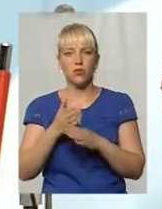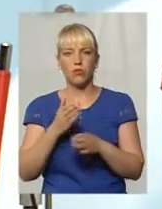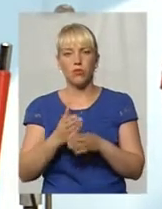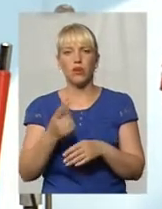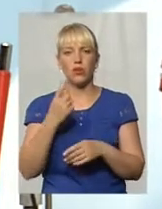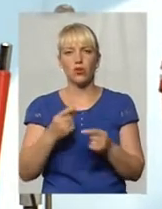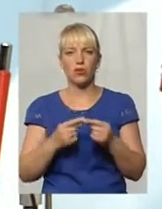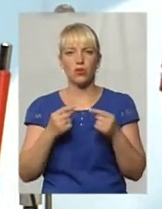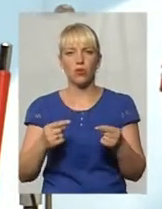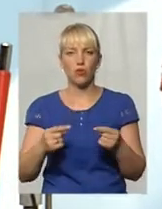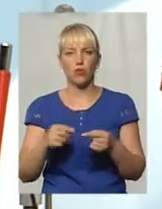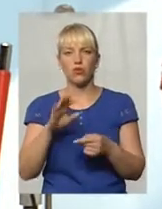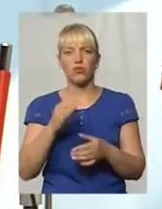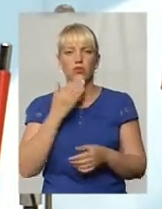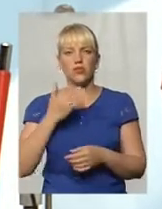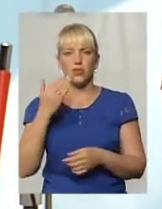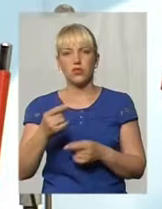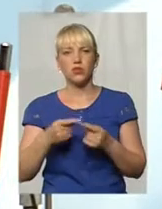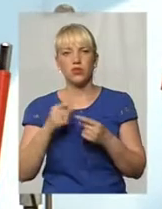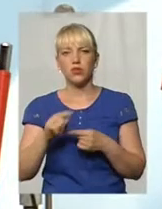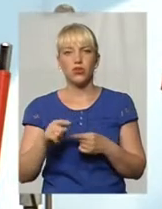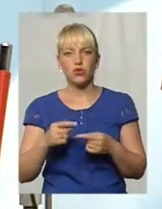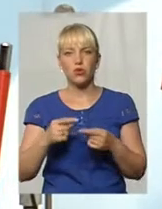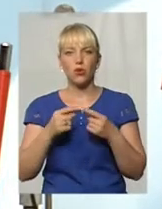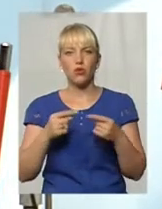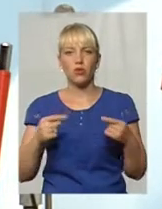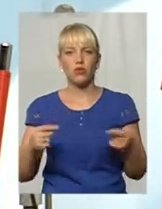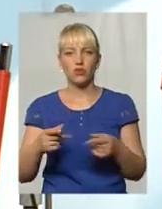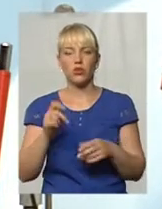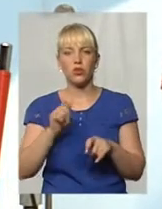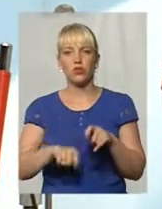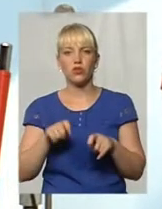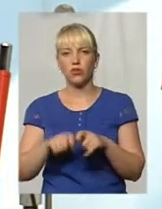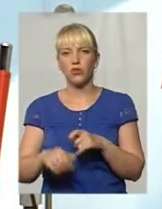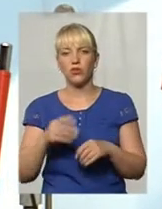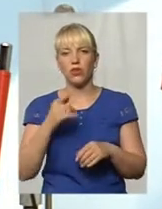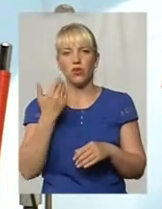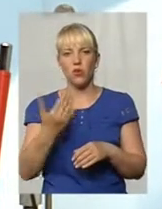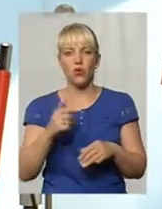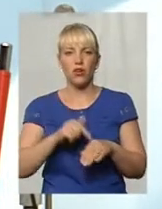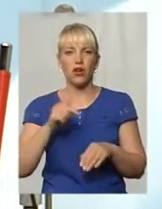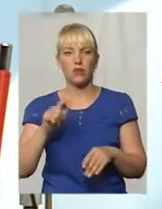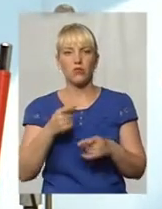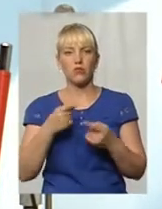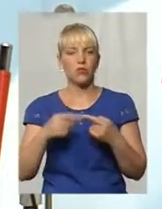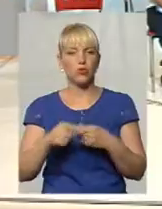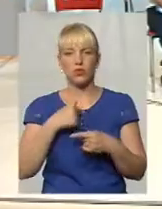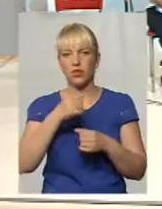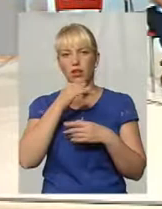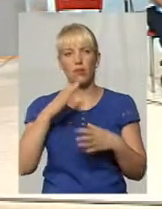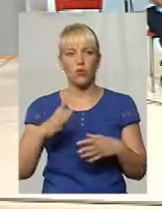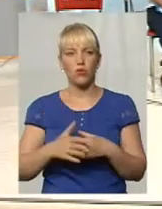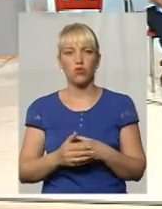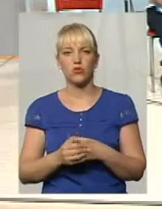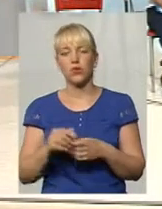орган, то звертатися до іншого органу і контролювати його реакцію. Тому що, по-іншому, я навіть не можу